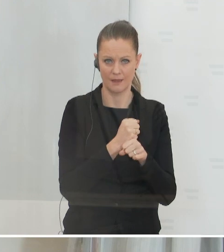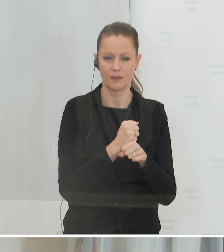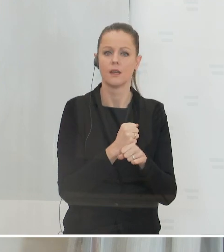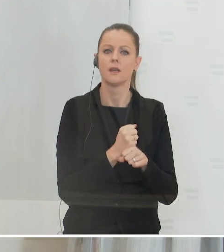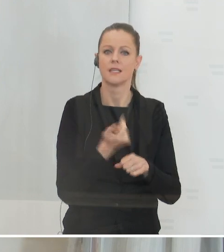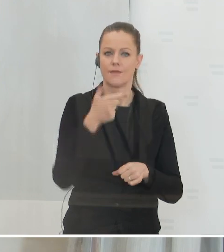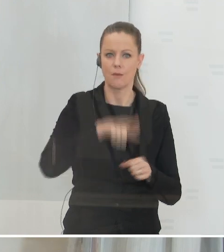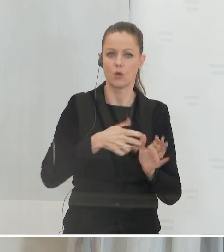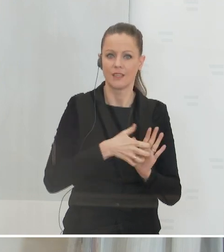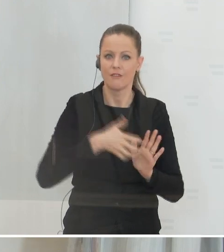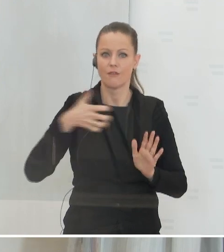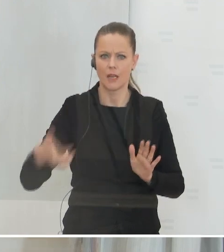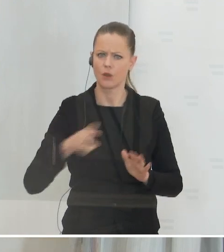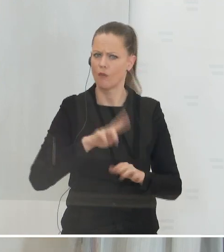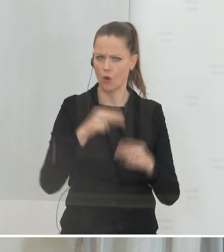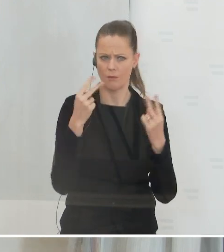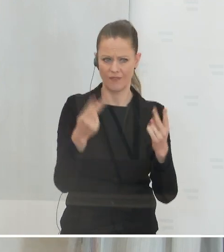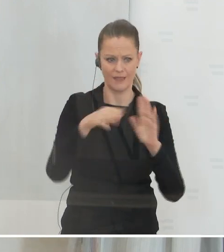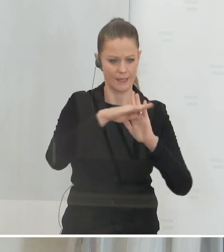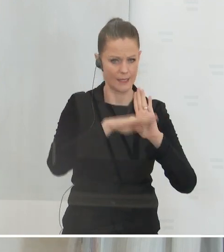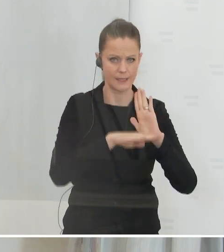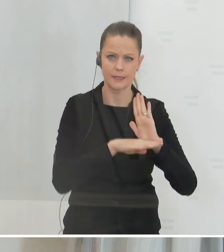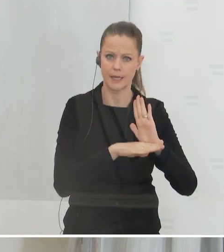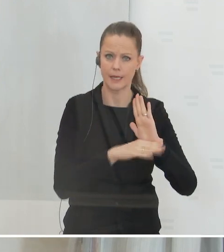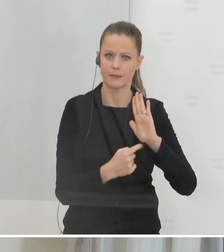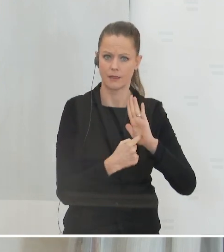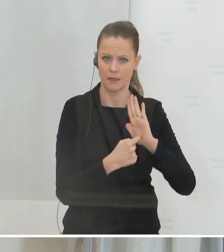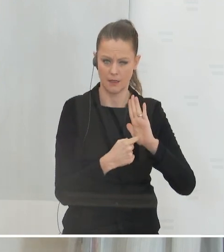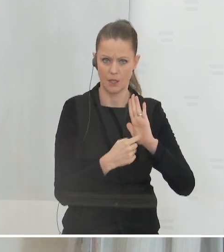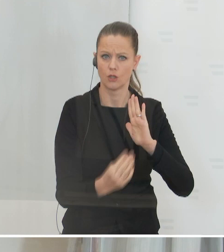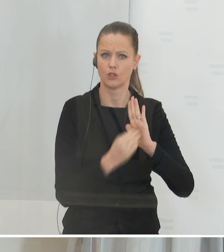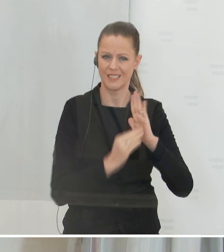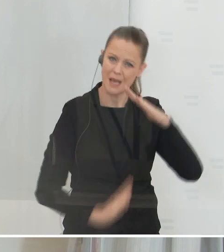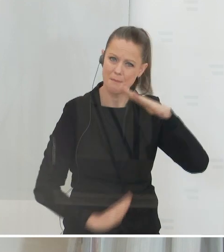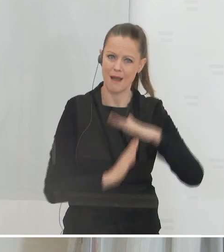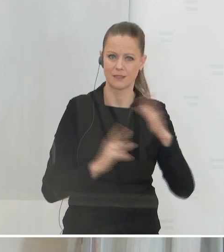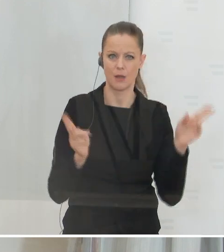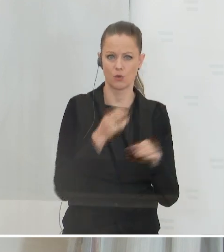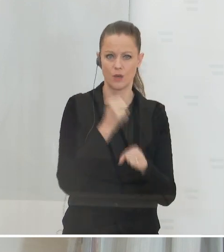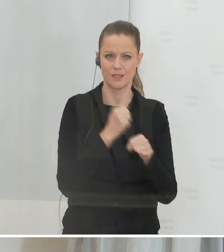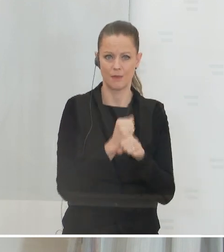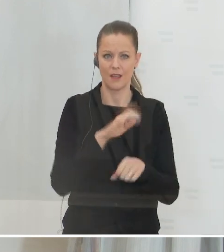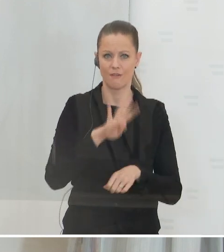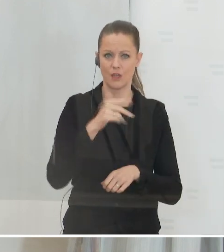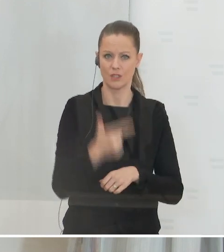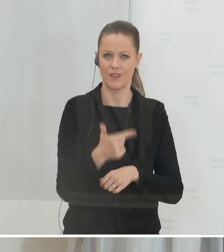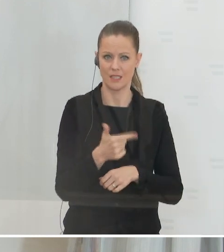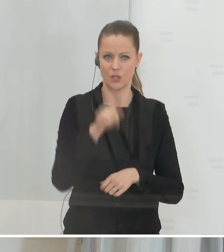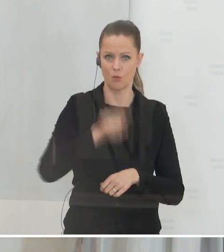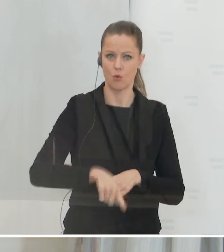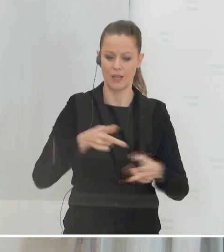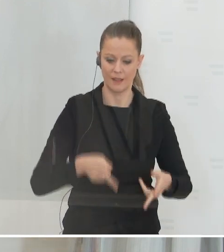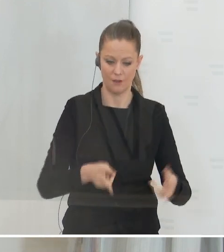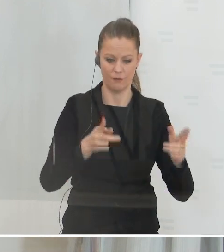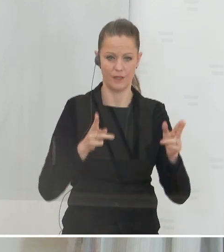verlängern. Warum ist das wichtig? Im Gesetz ist die maximale Inanspruchnahme der Kurzarbeit auf 24 Monate befristet. Das